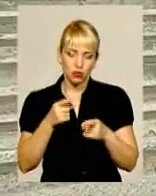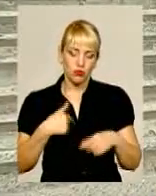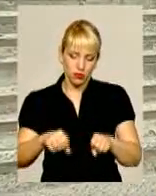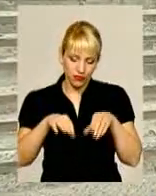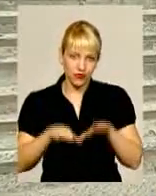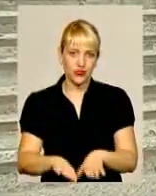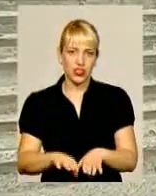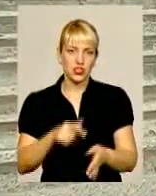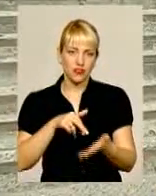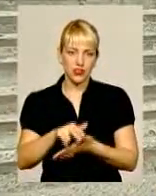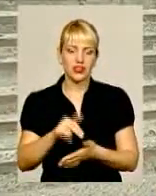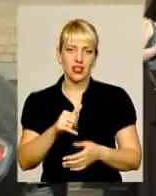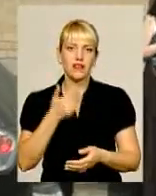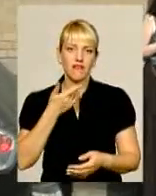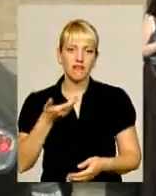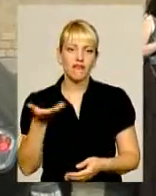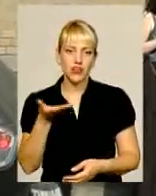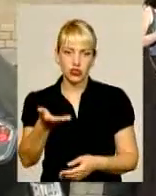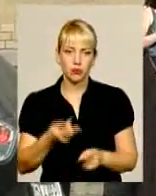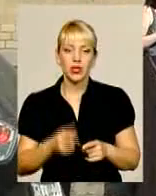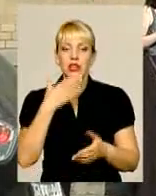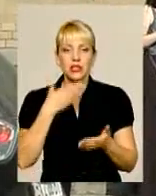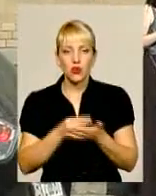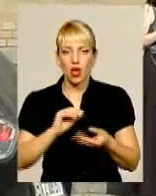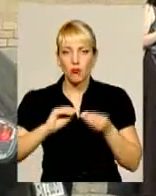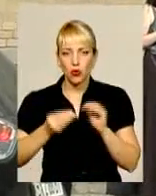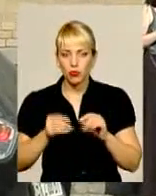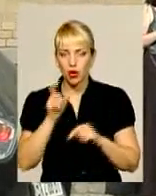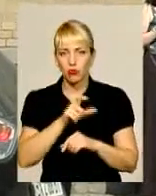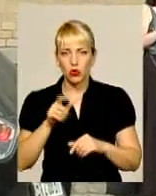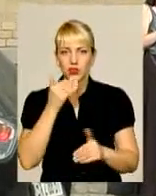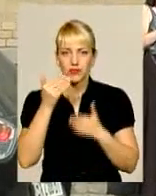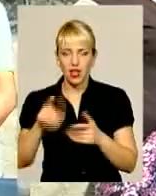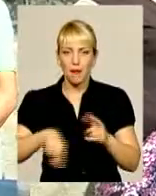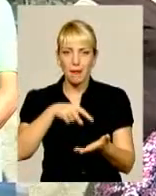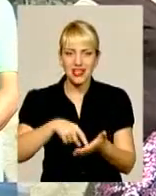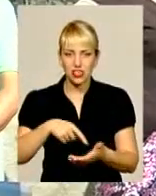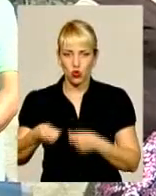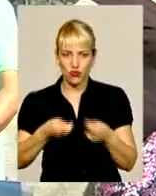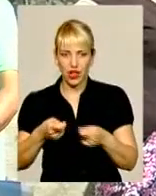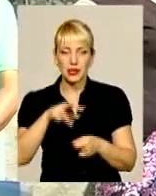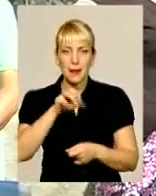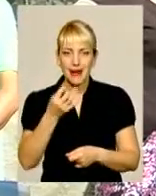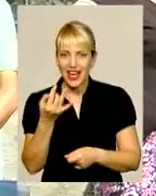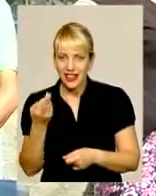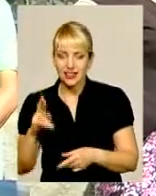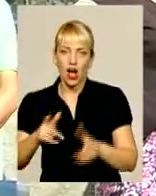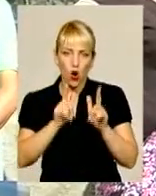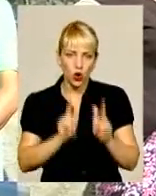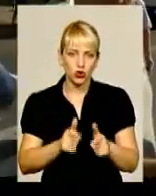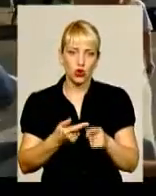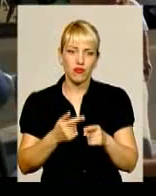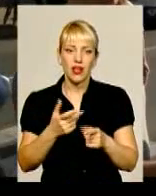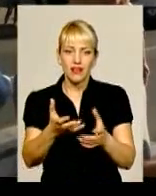отаким чином вийти і виступити. Із своєю проблемою мешканці звертались до міської влади. У мерії готові прийняти гуртожиток на баланс